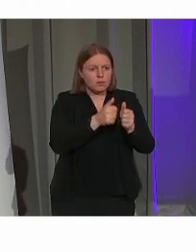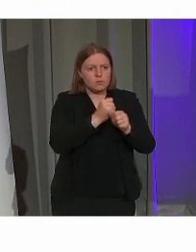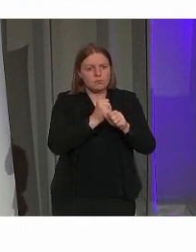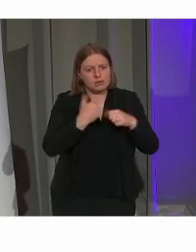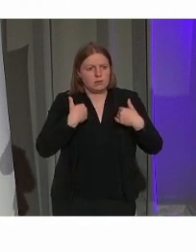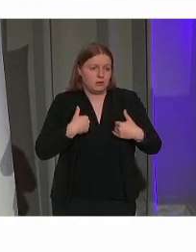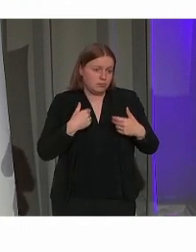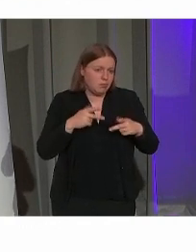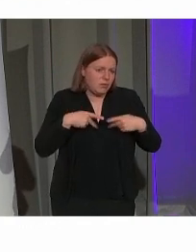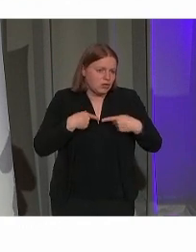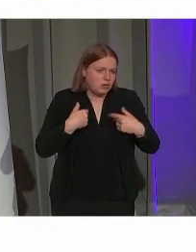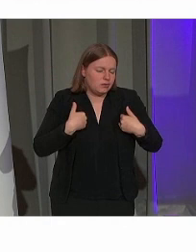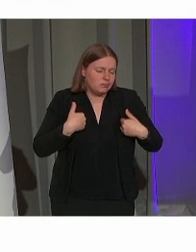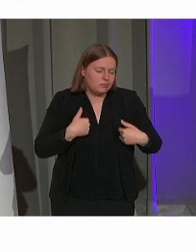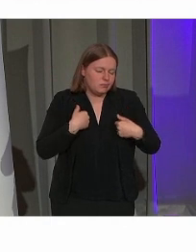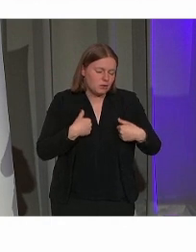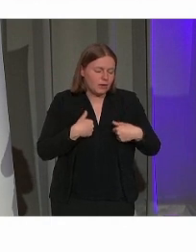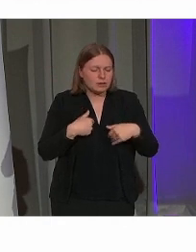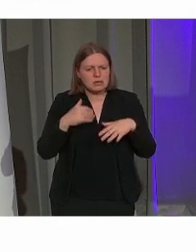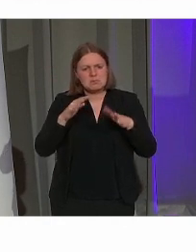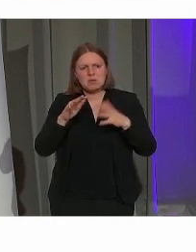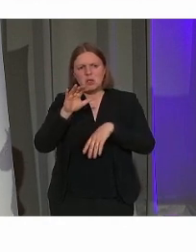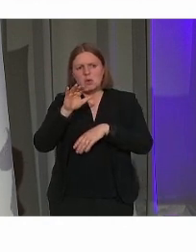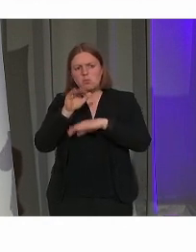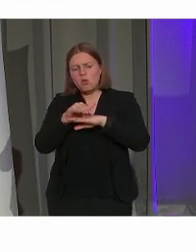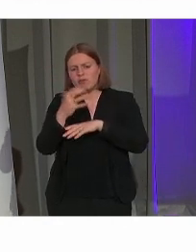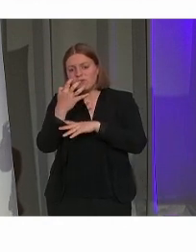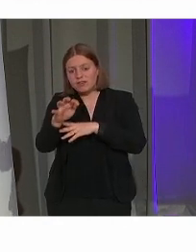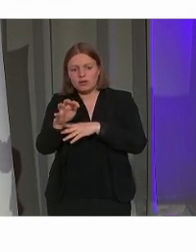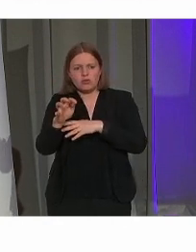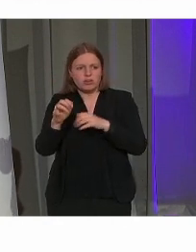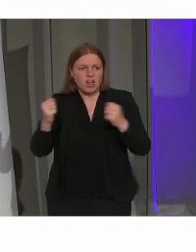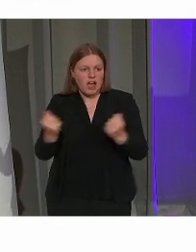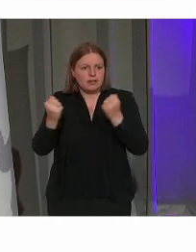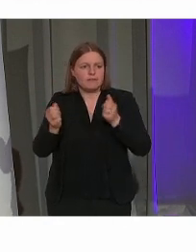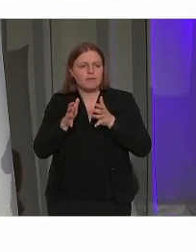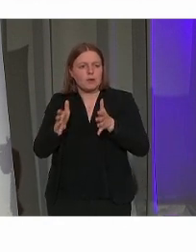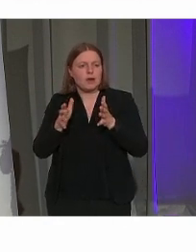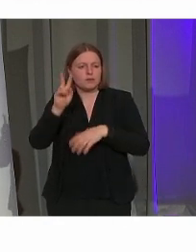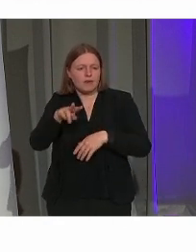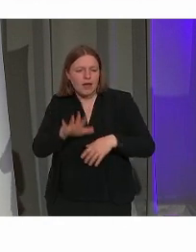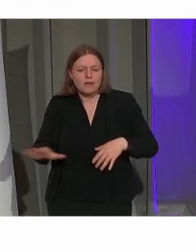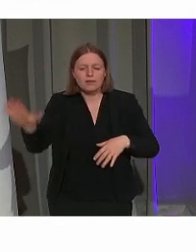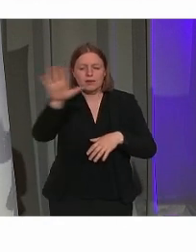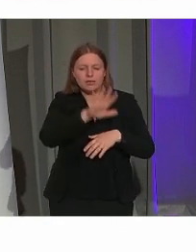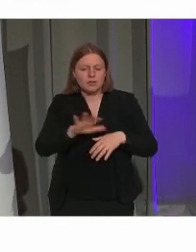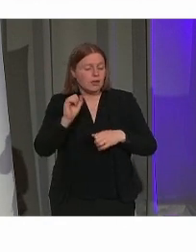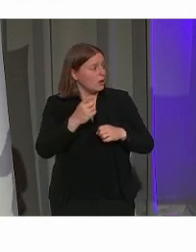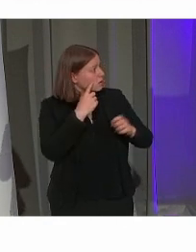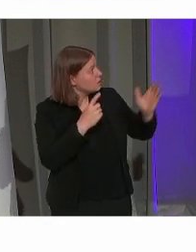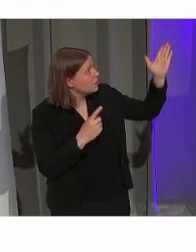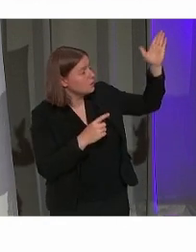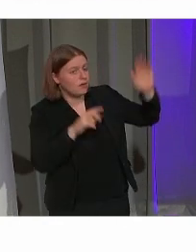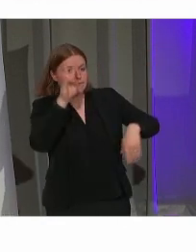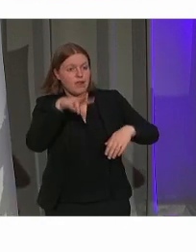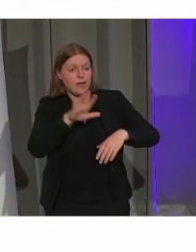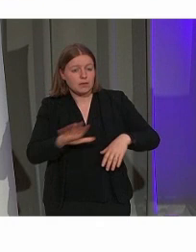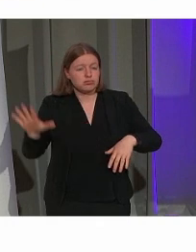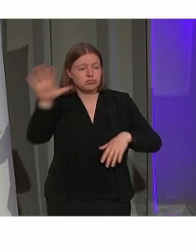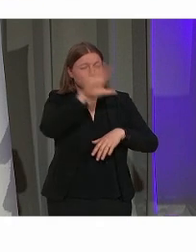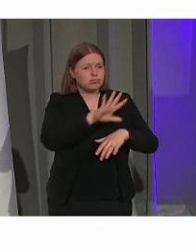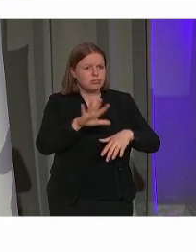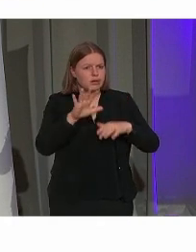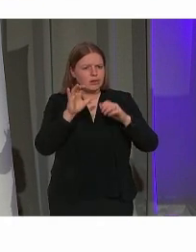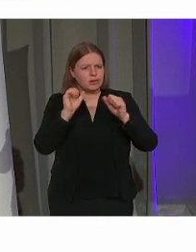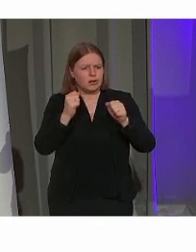professionele medewerkers. En iets meer dan 400 actieve vrijwilligers in heel Vlaanderen. Dus hier op de slide op zich is een kaart van Vlaanderen. Met